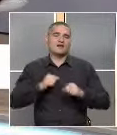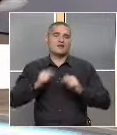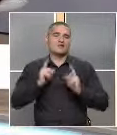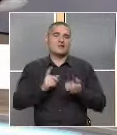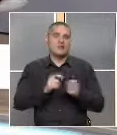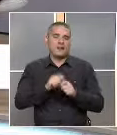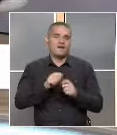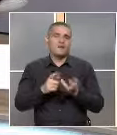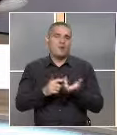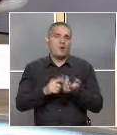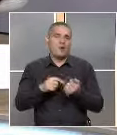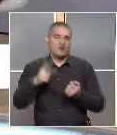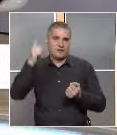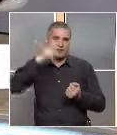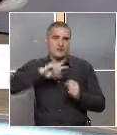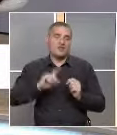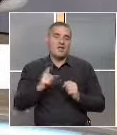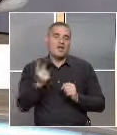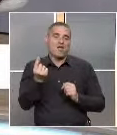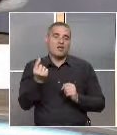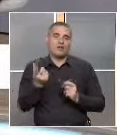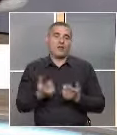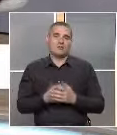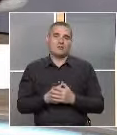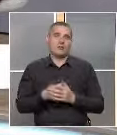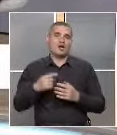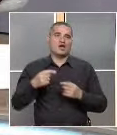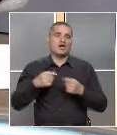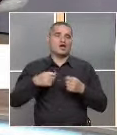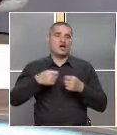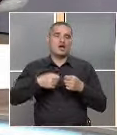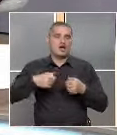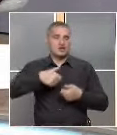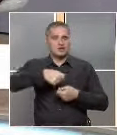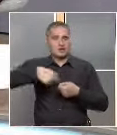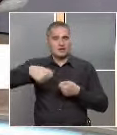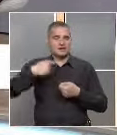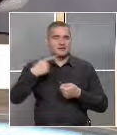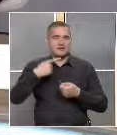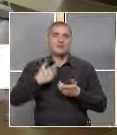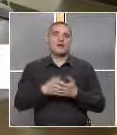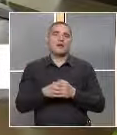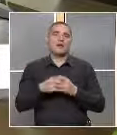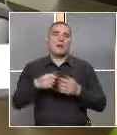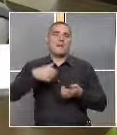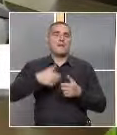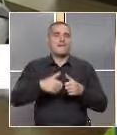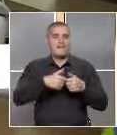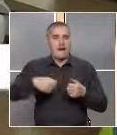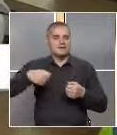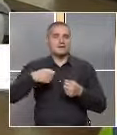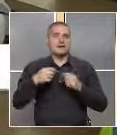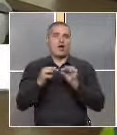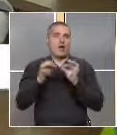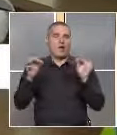по много пъти на ден, не еднократно. Четка за зъби, да научат думичките, четка за зъби паста, за зъби